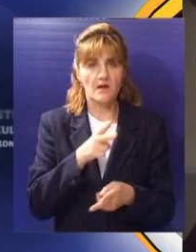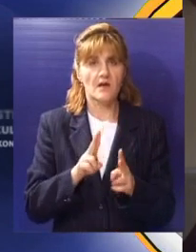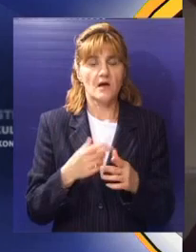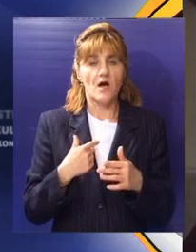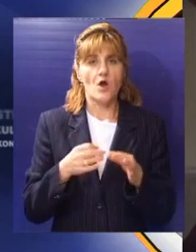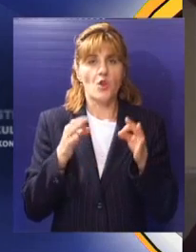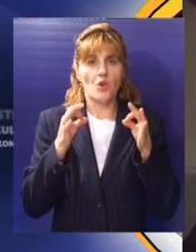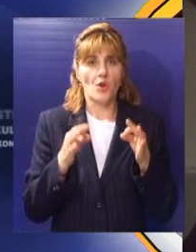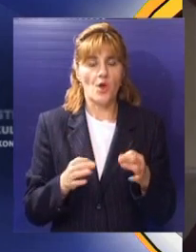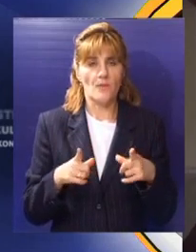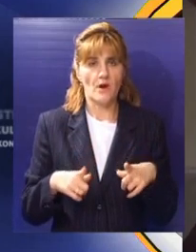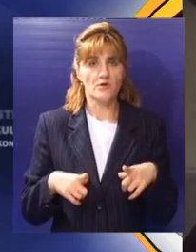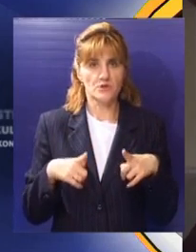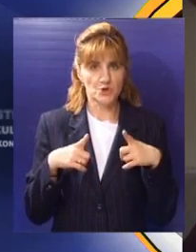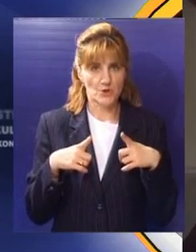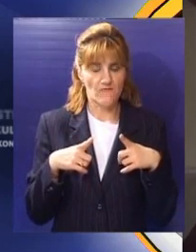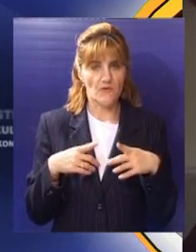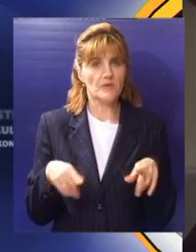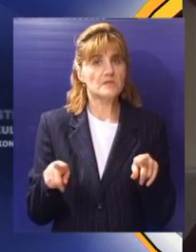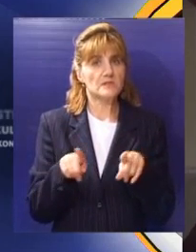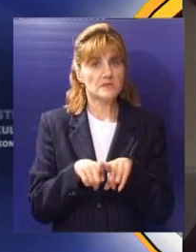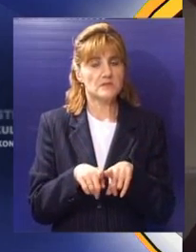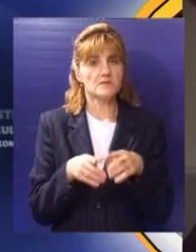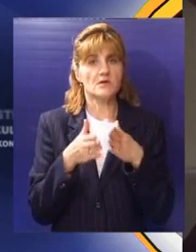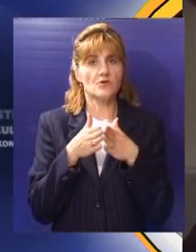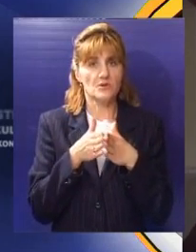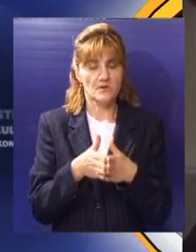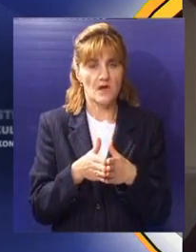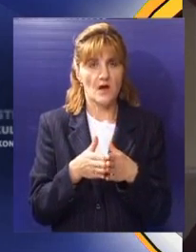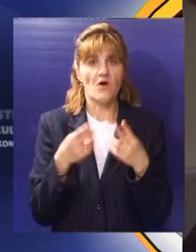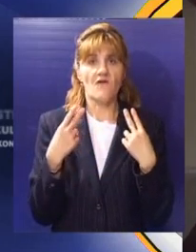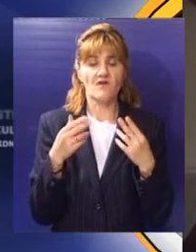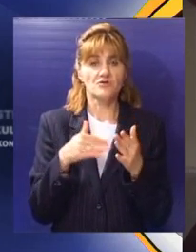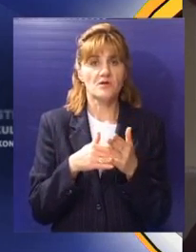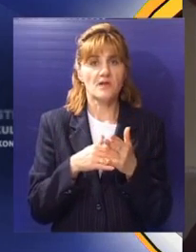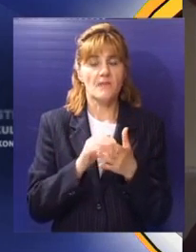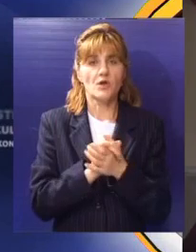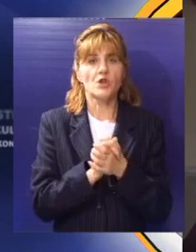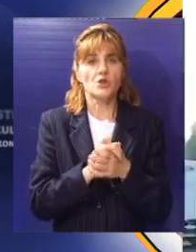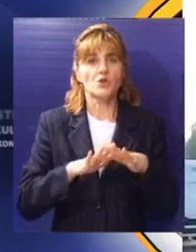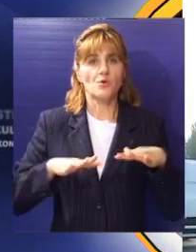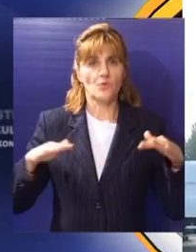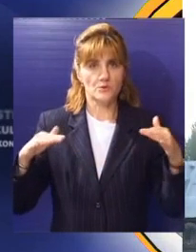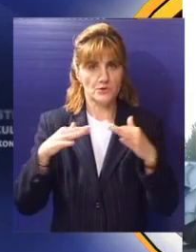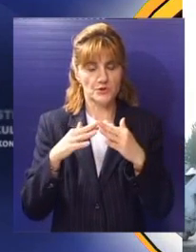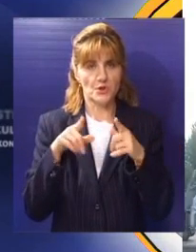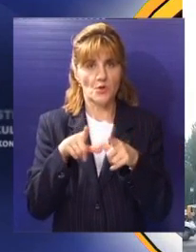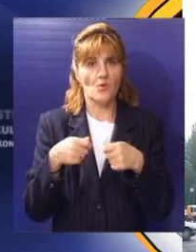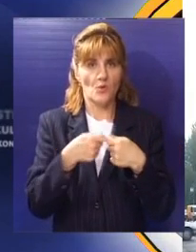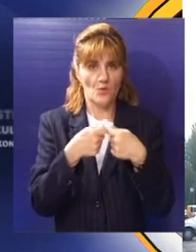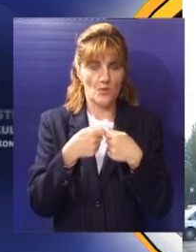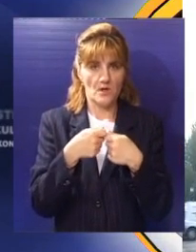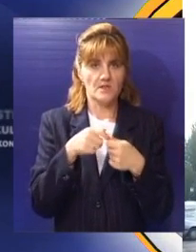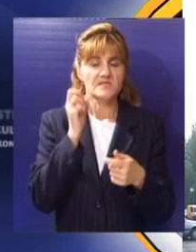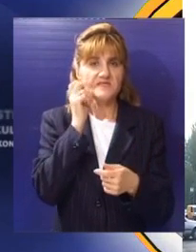hraniti da bi se moglo normalno živjeti sa stomom. A isto tako, ovaj cilj je da se družimo. Sastanci udruženja